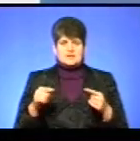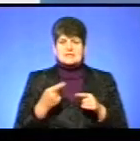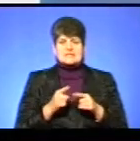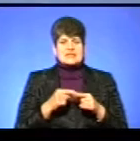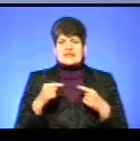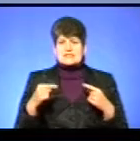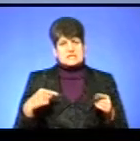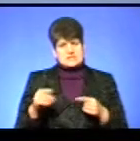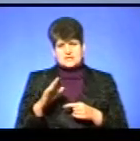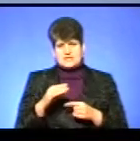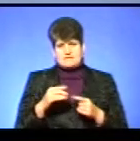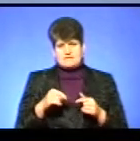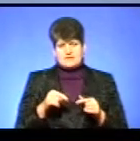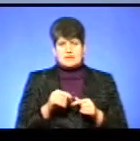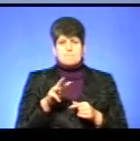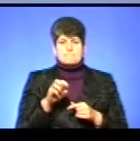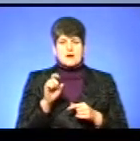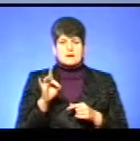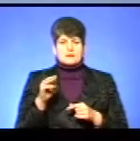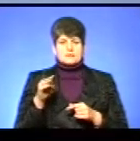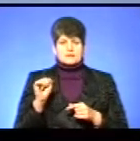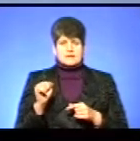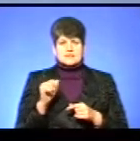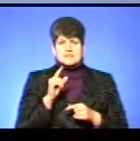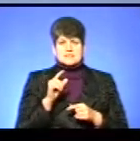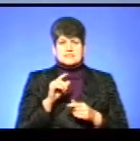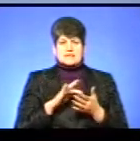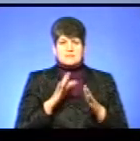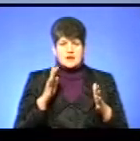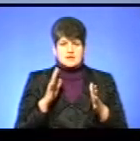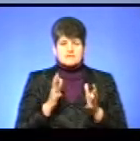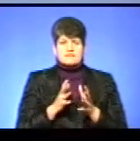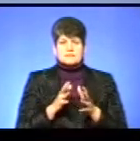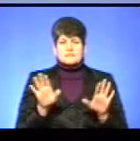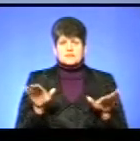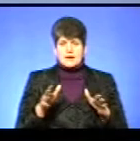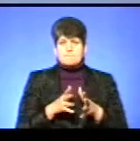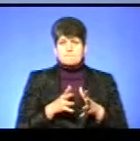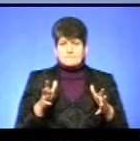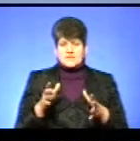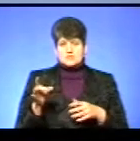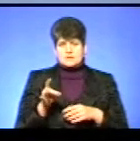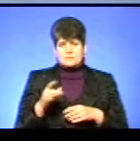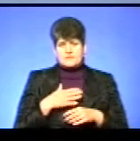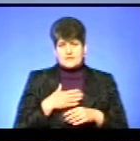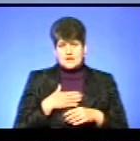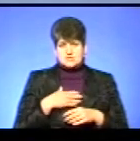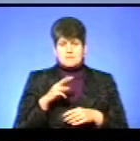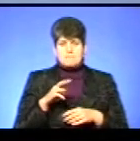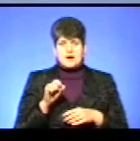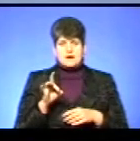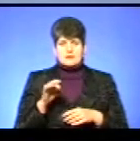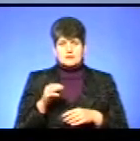різні види. Мартин Сріблястий птах значно більший за розмірами від нашого Мартина